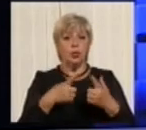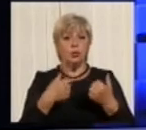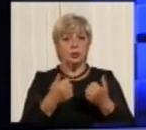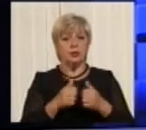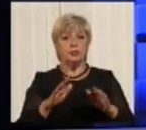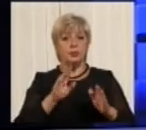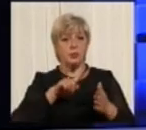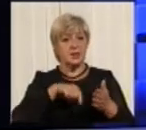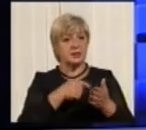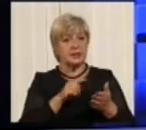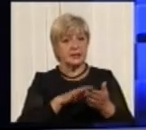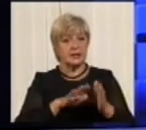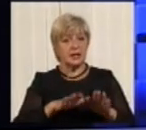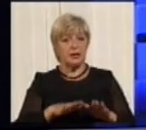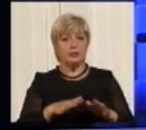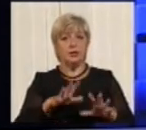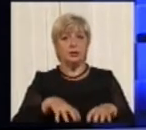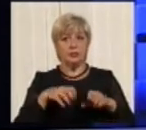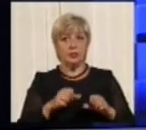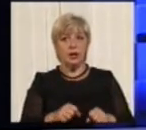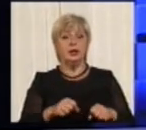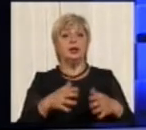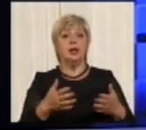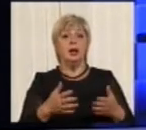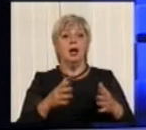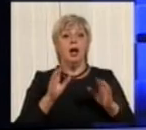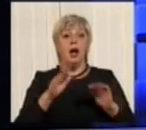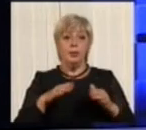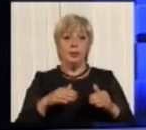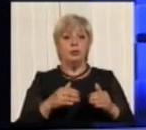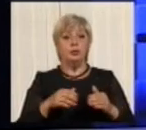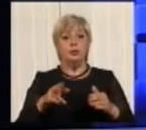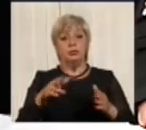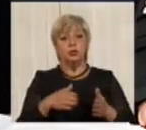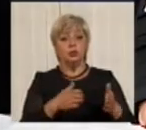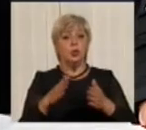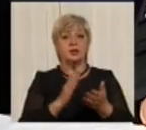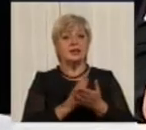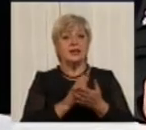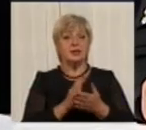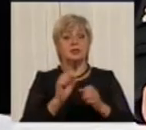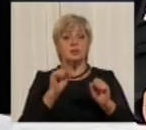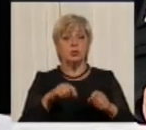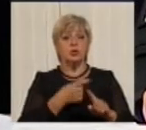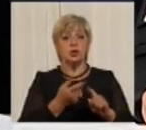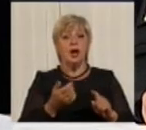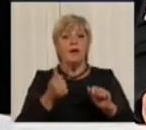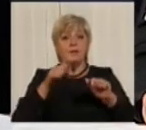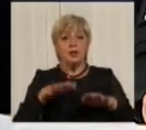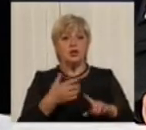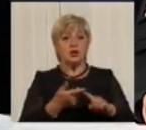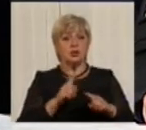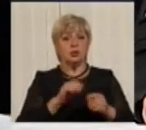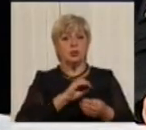влади. Так. І після цього автодорсервіс може вирішити цю проблему? Так. Саме наголошують до органів